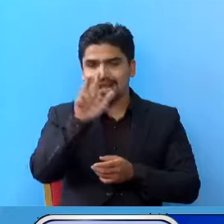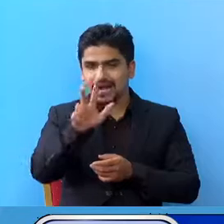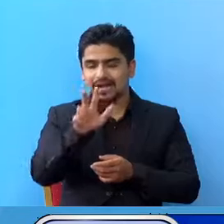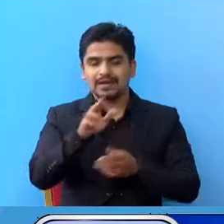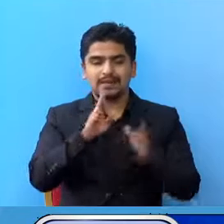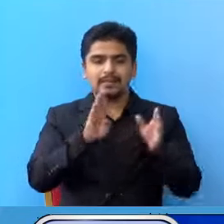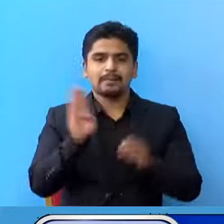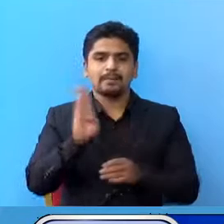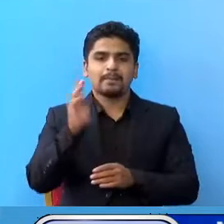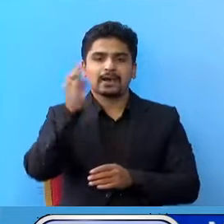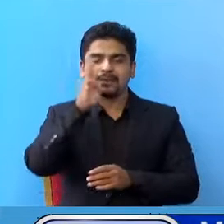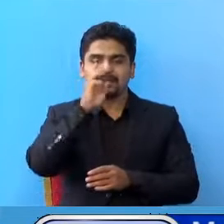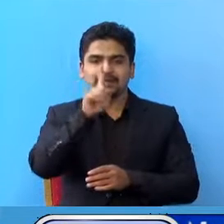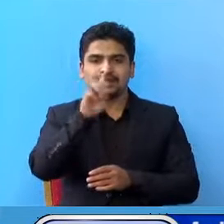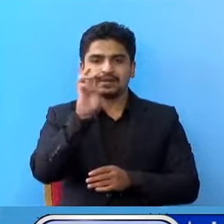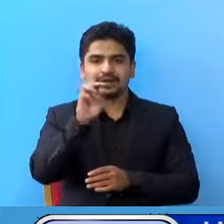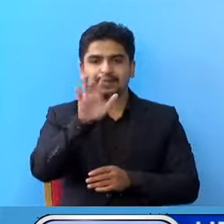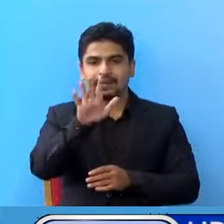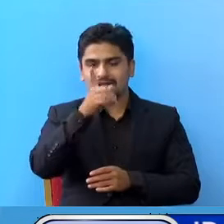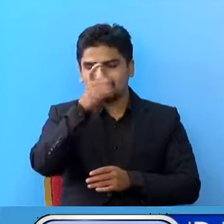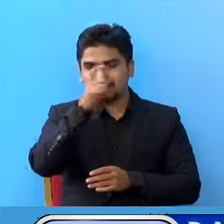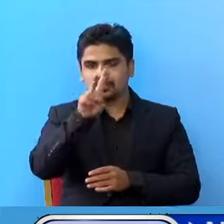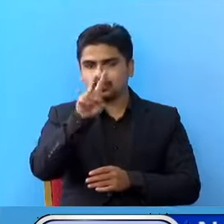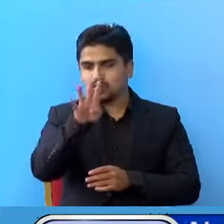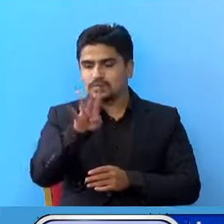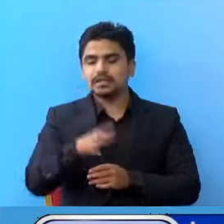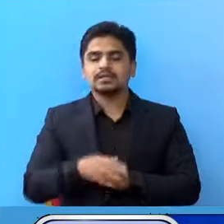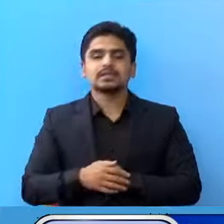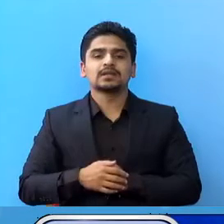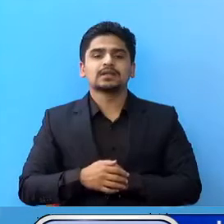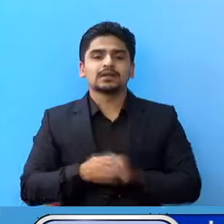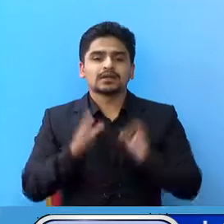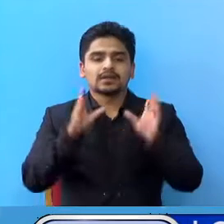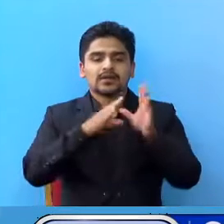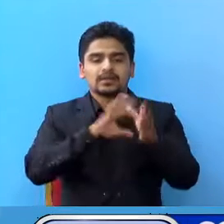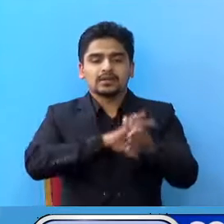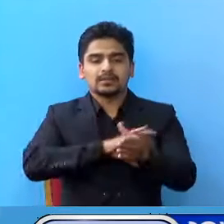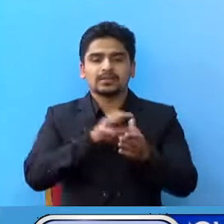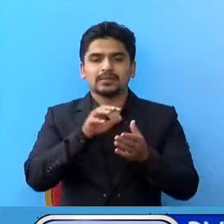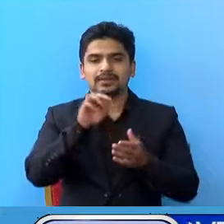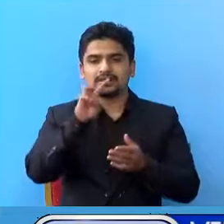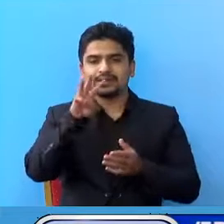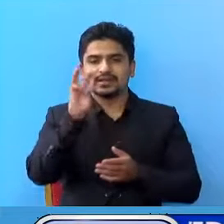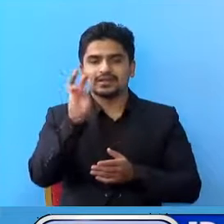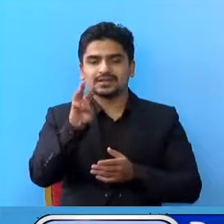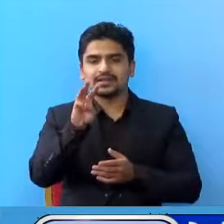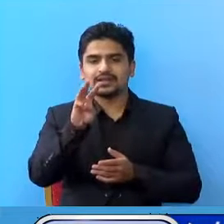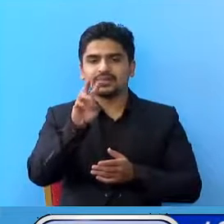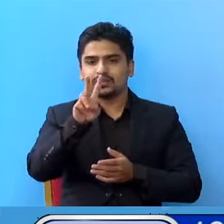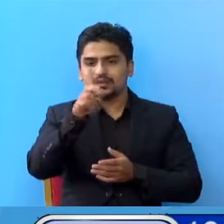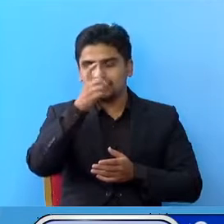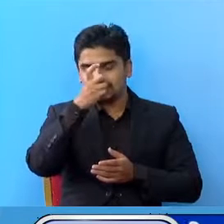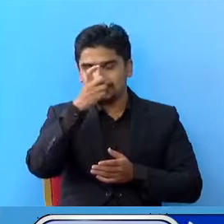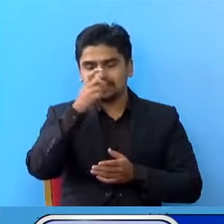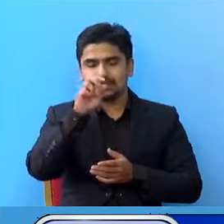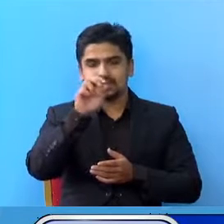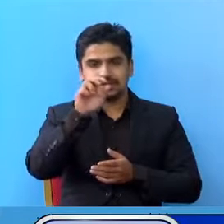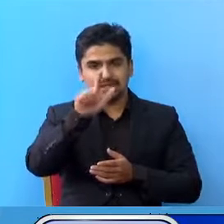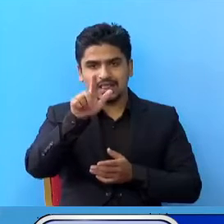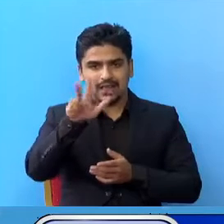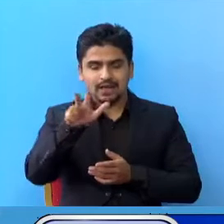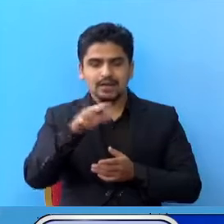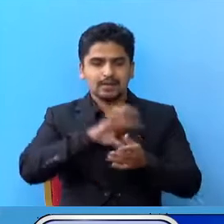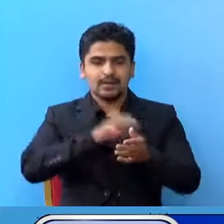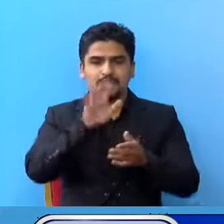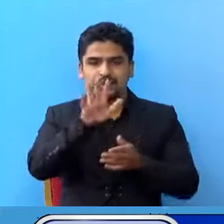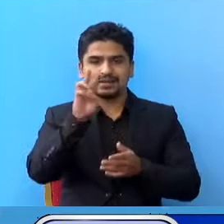बागमती प्रदेश मां 2005 से 24 गंडगी प्रदेश मां 3028 प्रदेश